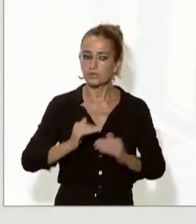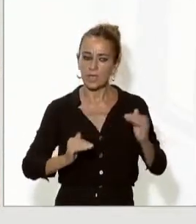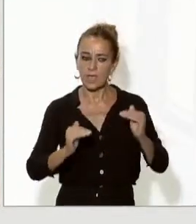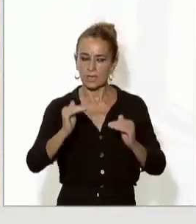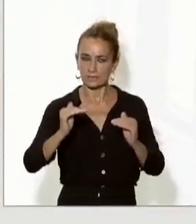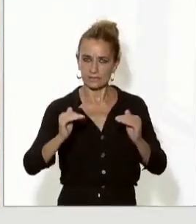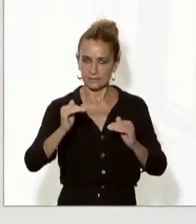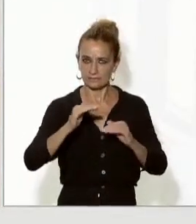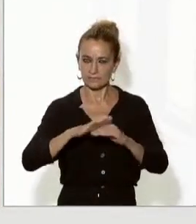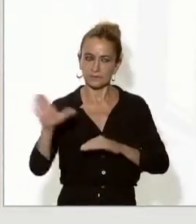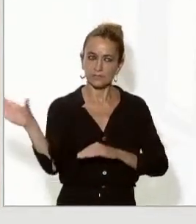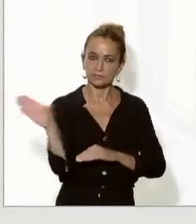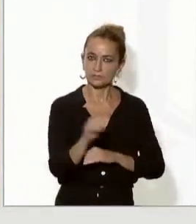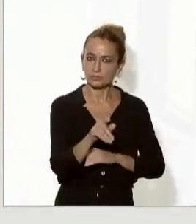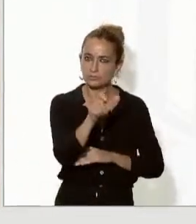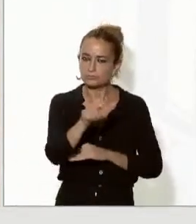tothom